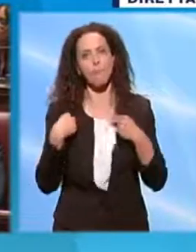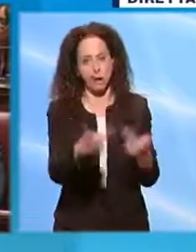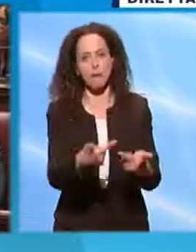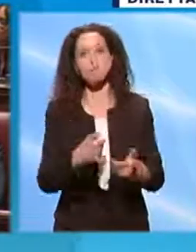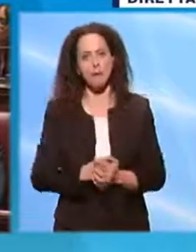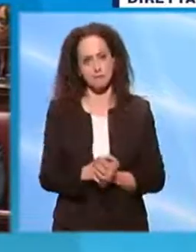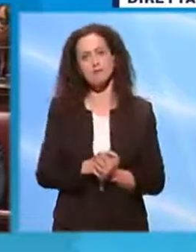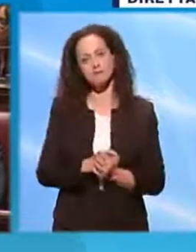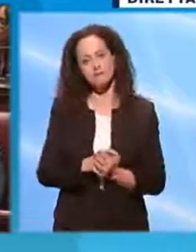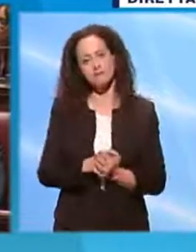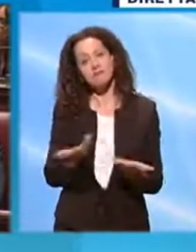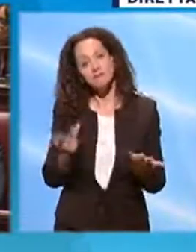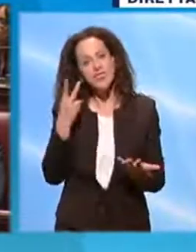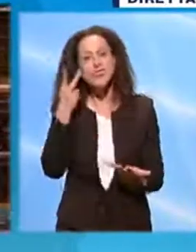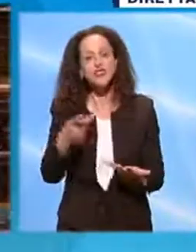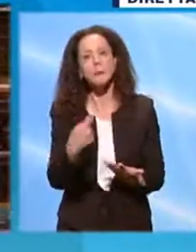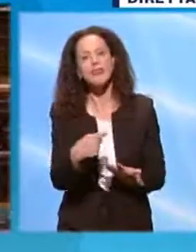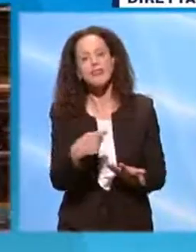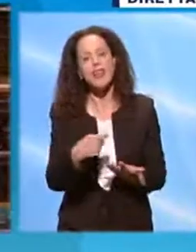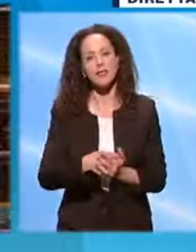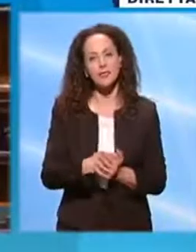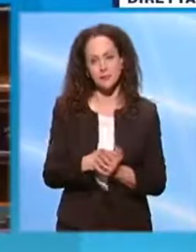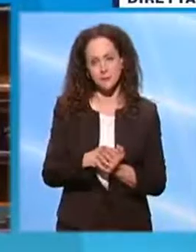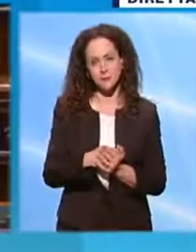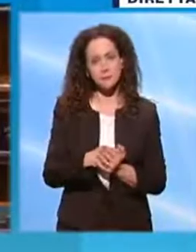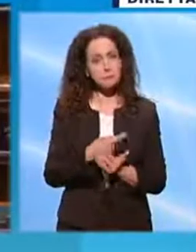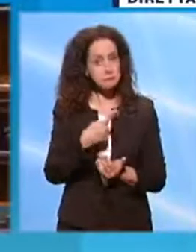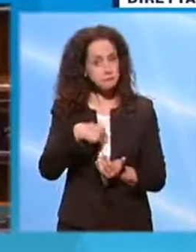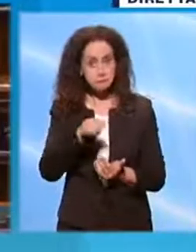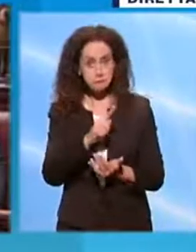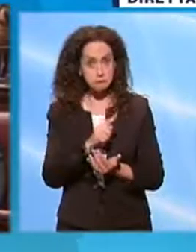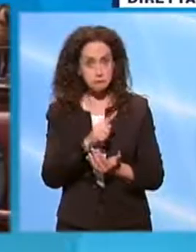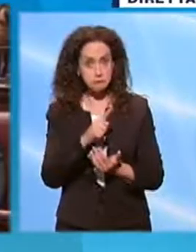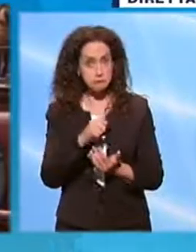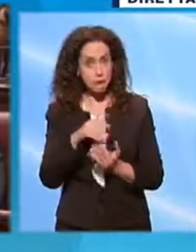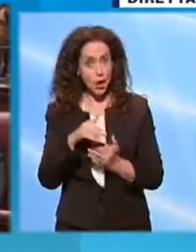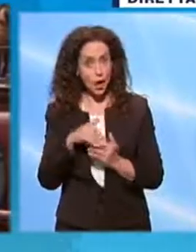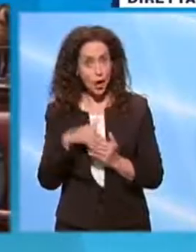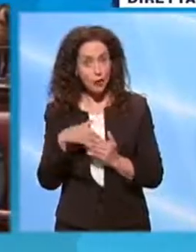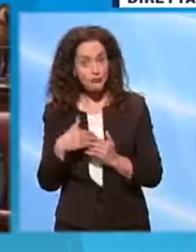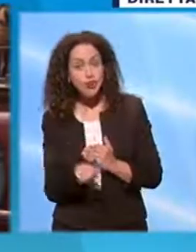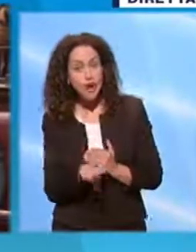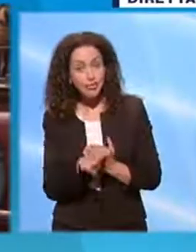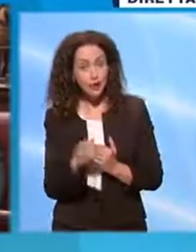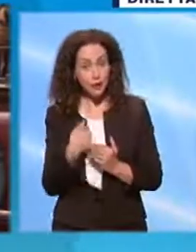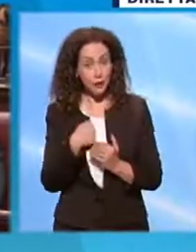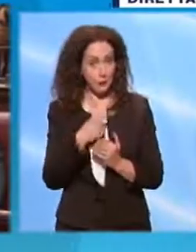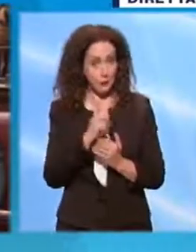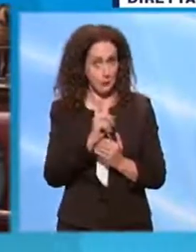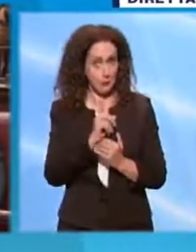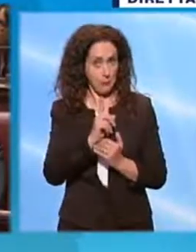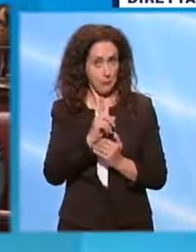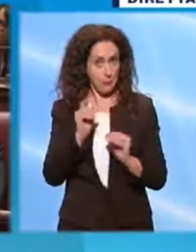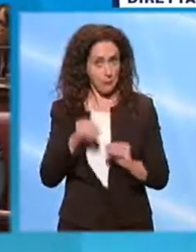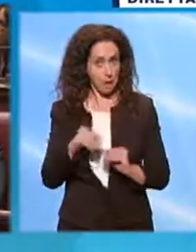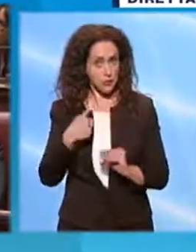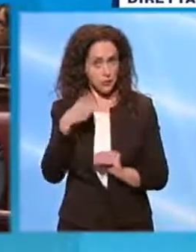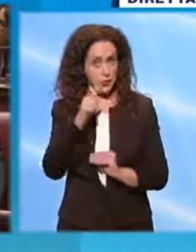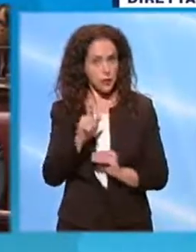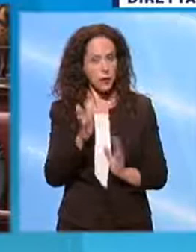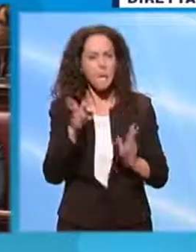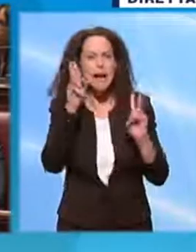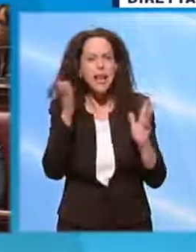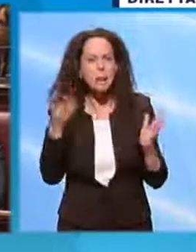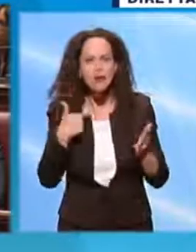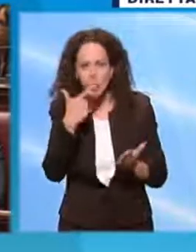Perché vede, Presidente, noi non siamo nella posizione di cedere. L'Italia non è nella posizione di cedere, banalmente perché